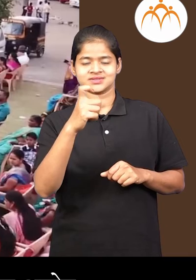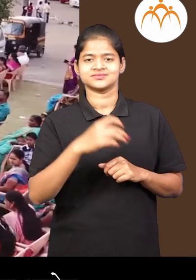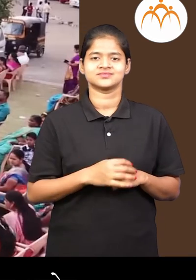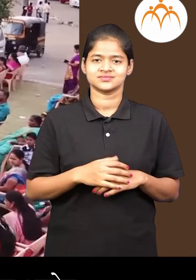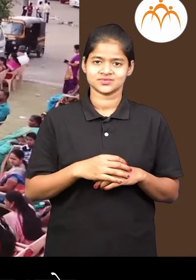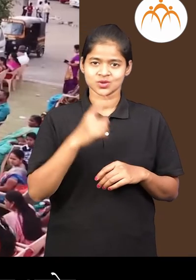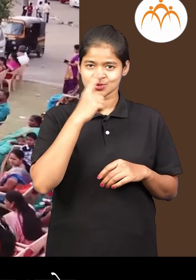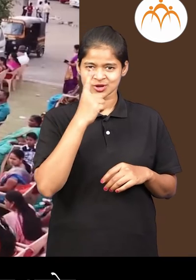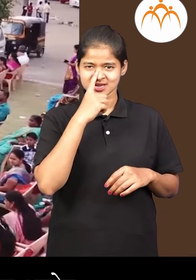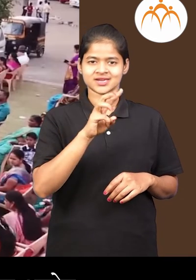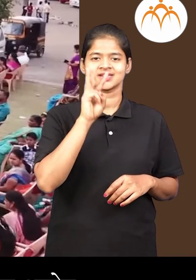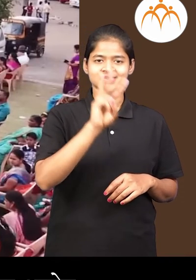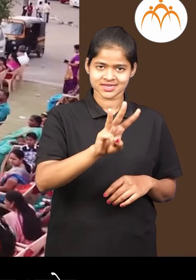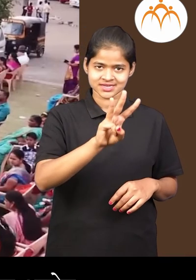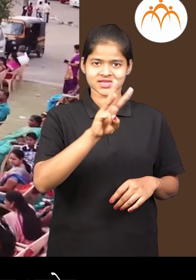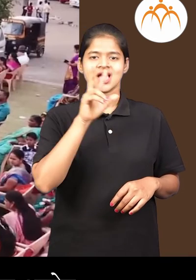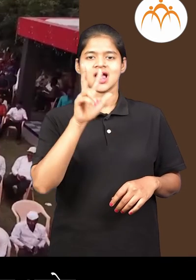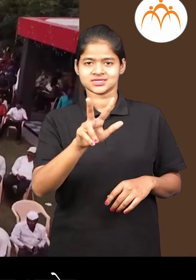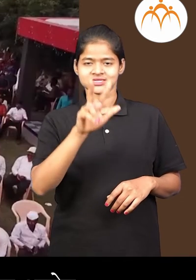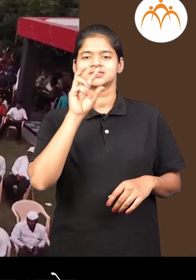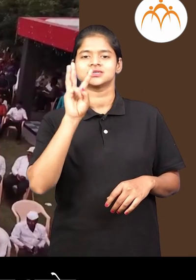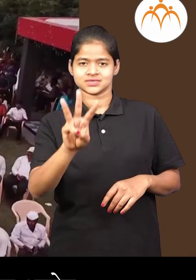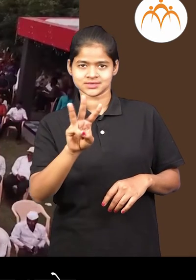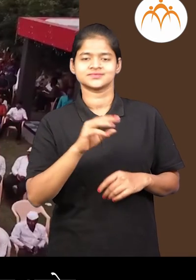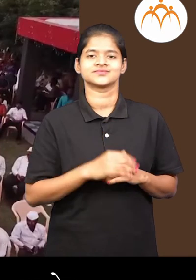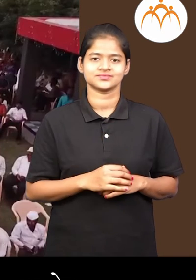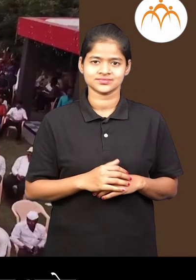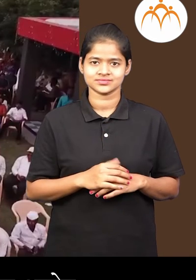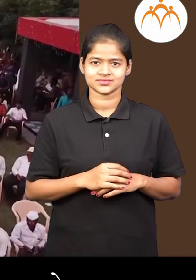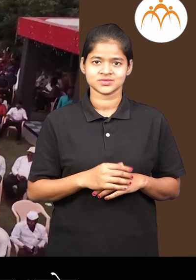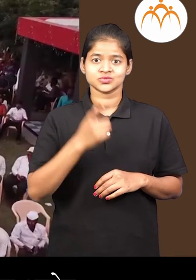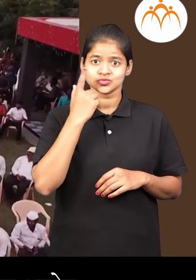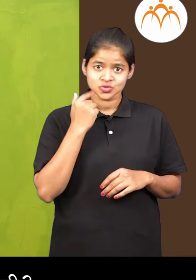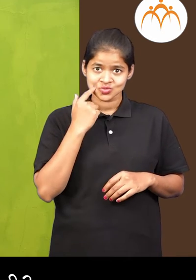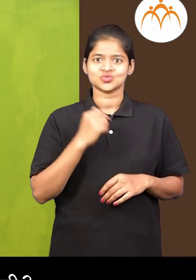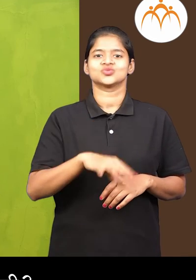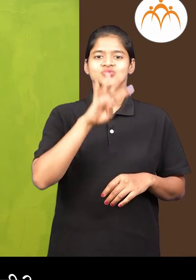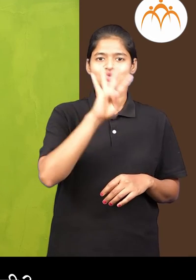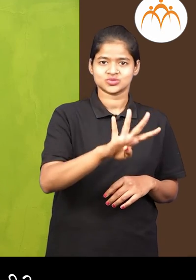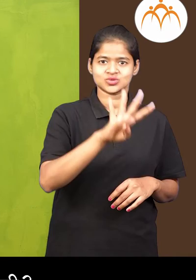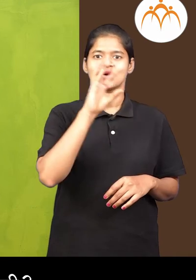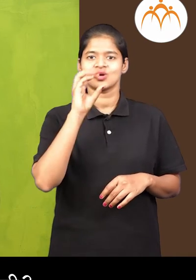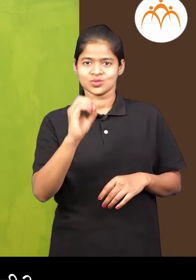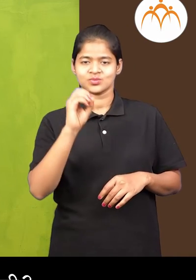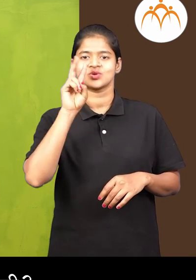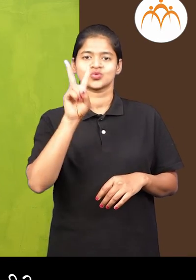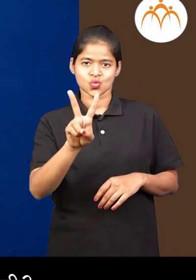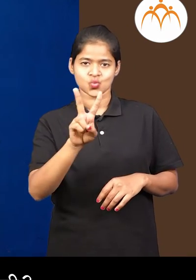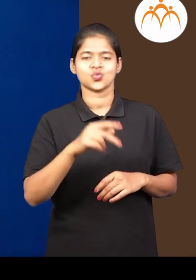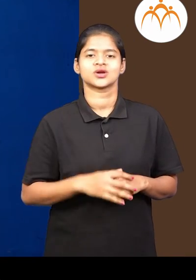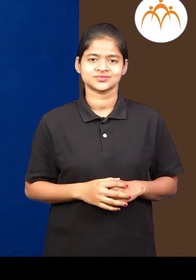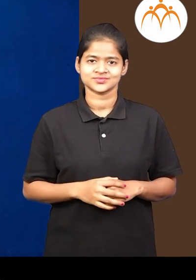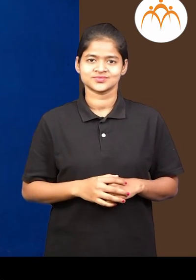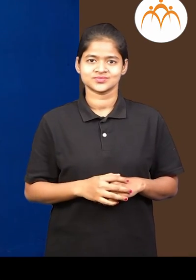333 22 का आहित आणी 402 पुरुशा हित तर मग गावाची लोक संख्या किती